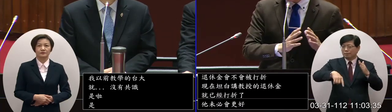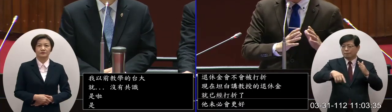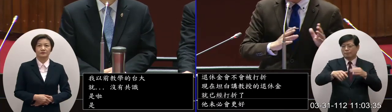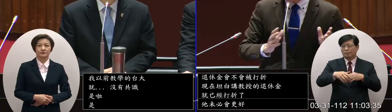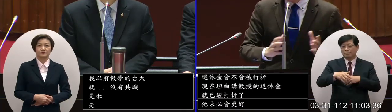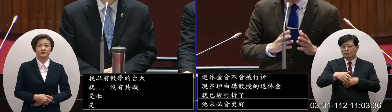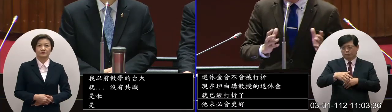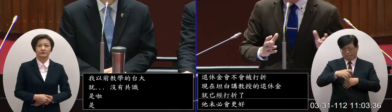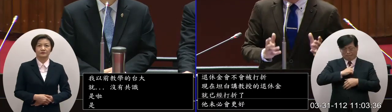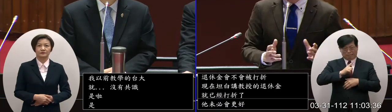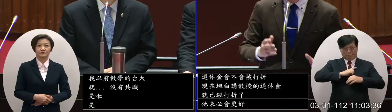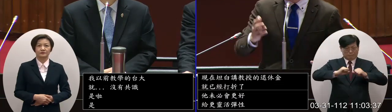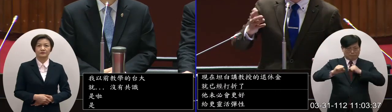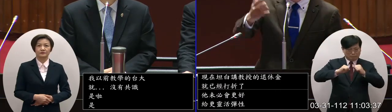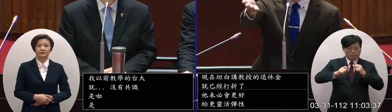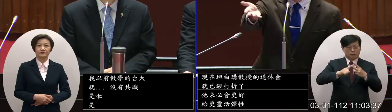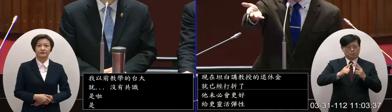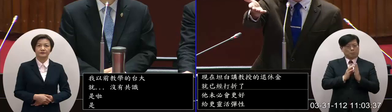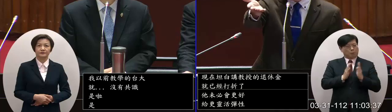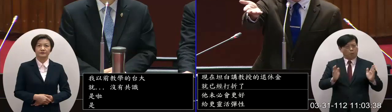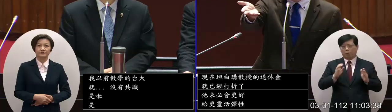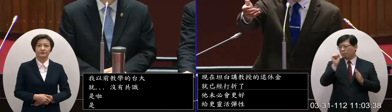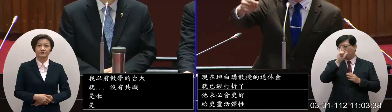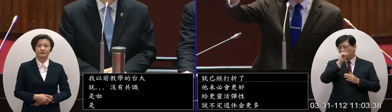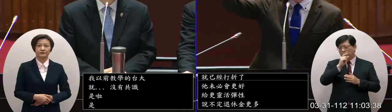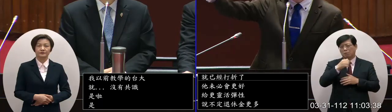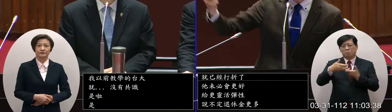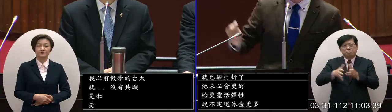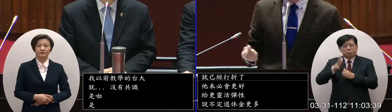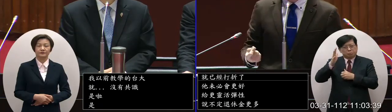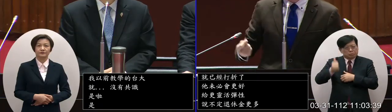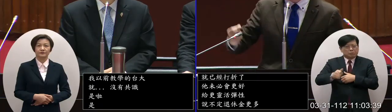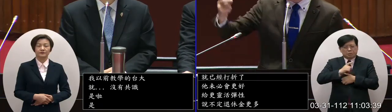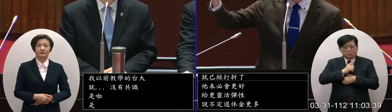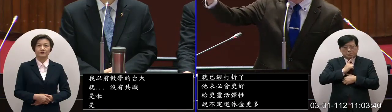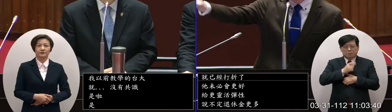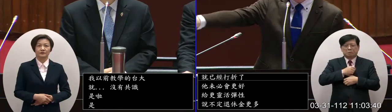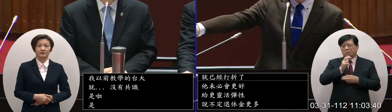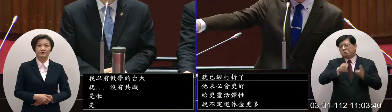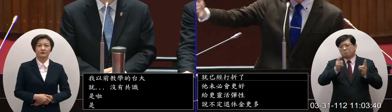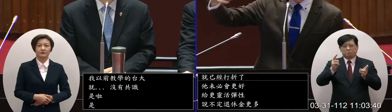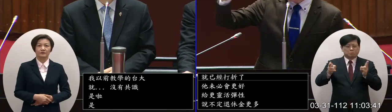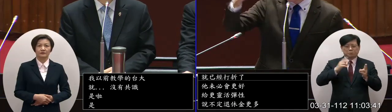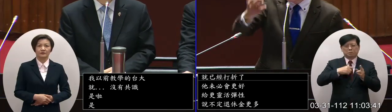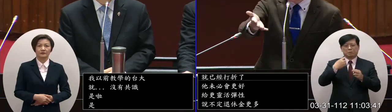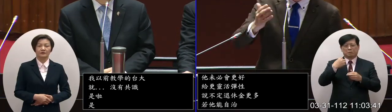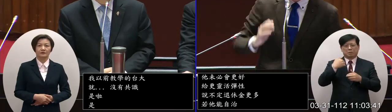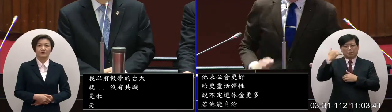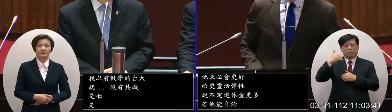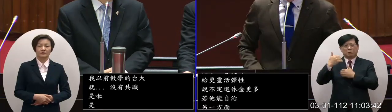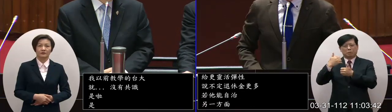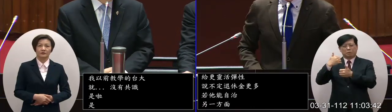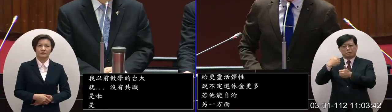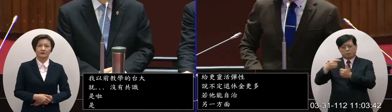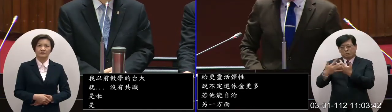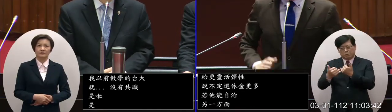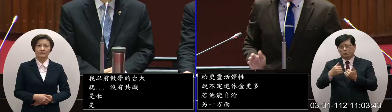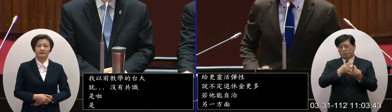其實他的這個自主性開放性就不需要每次都是我們部長還要出那麼多題目又要高教生其實